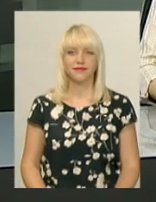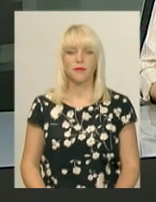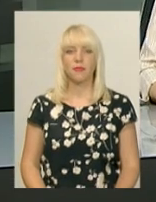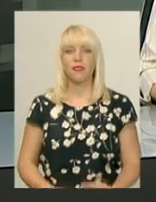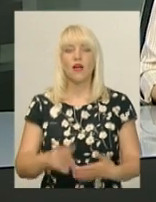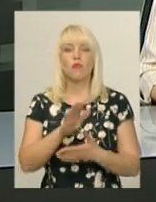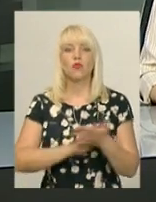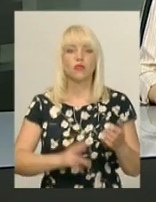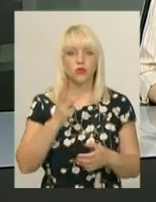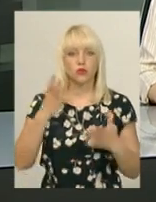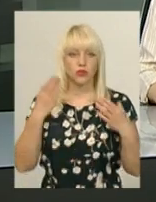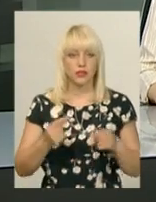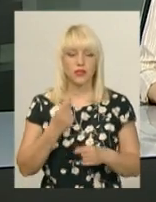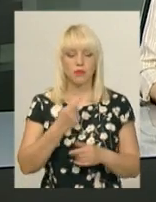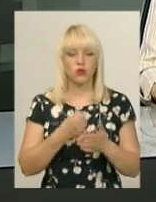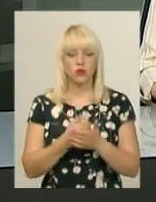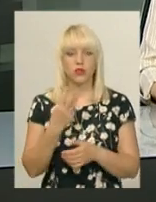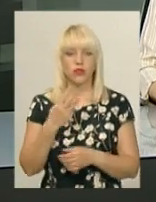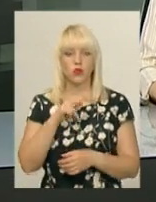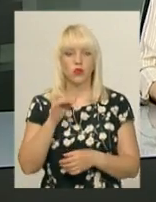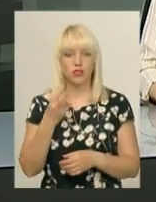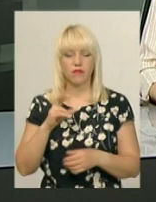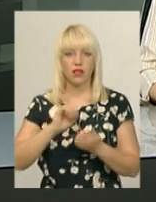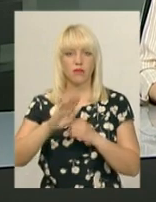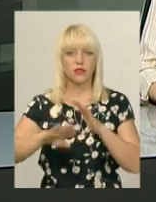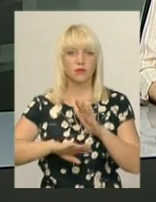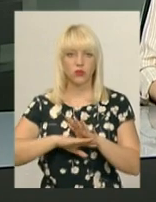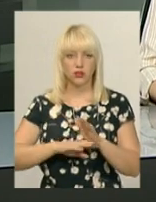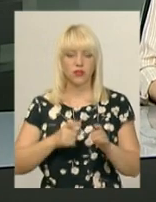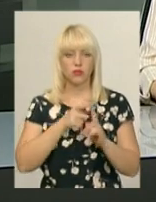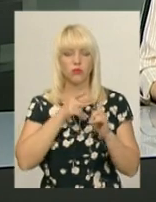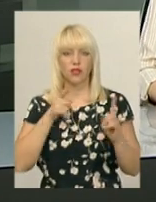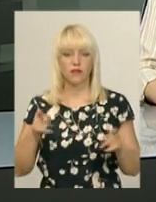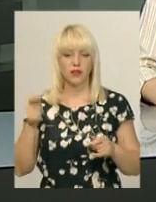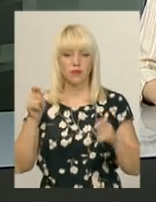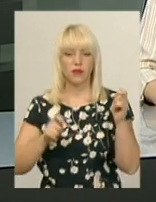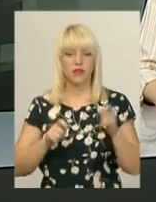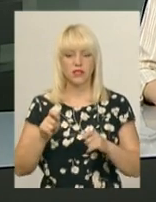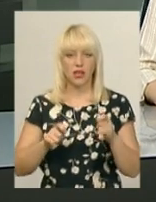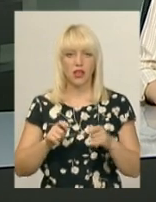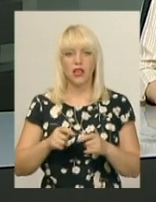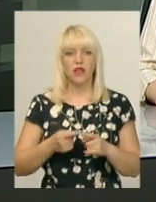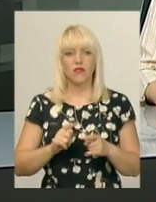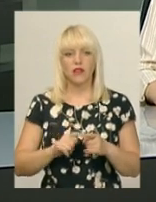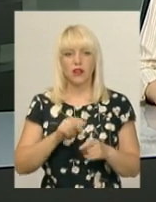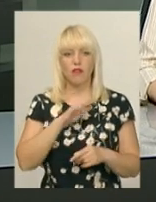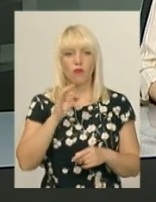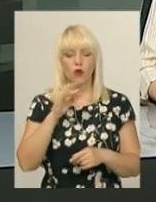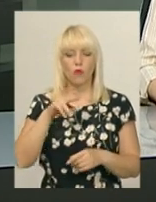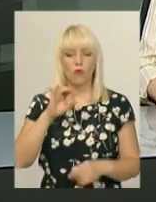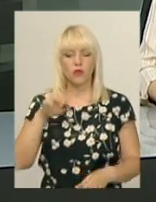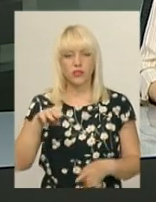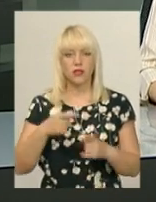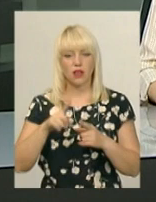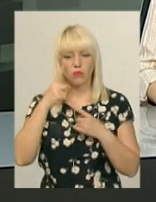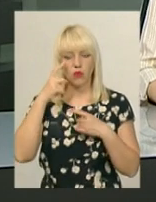Упродовж трьох днів з 1 до 3 червня у Кам'янці-Подільському триватиме фестиваль середньовічної культури «Форпост». Як